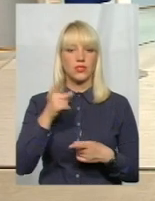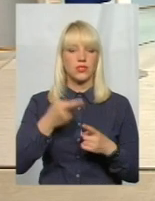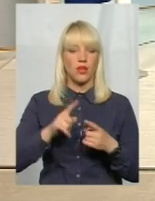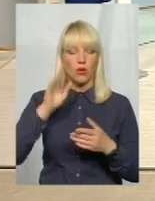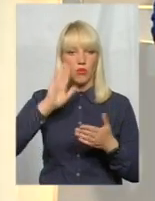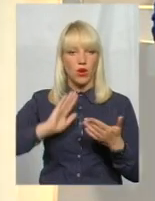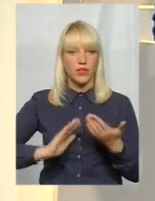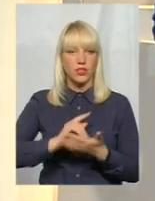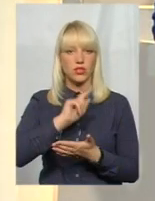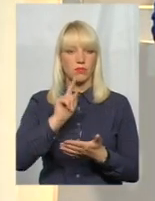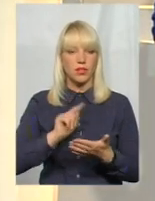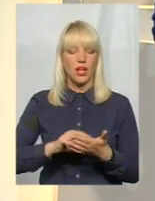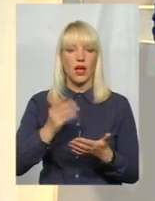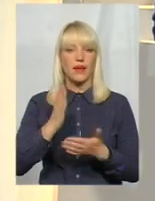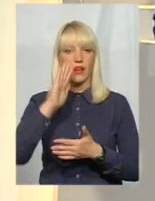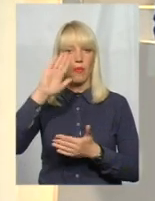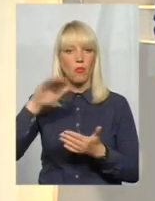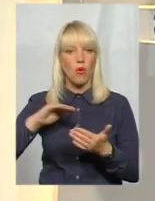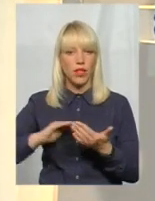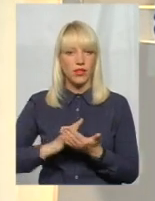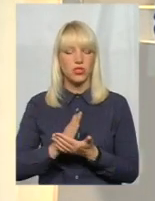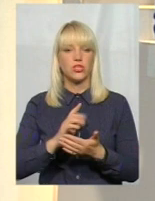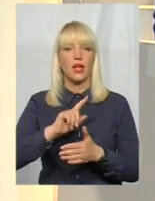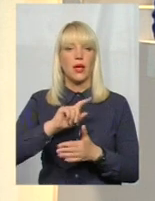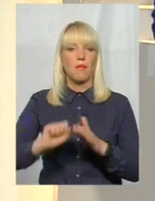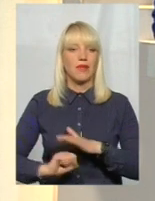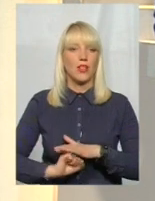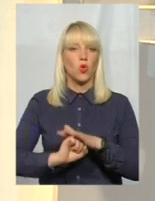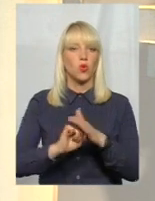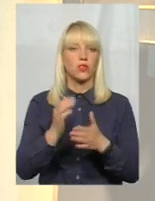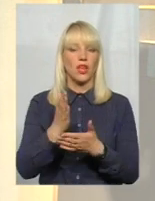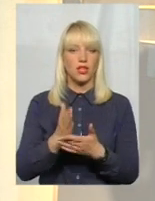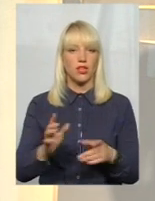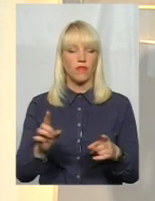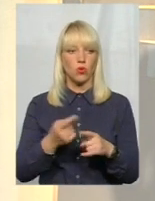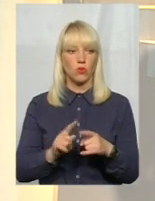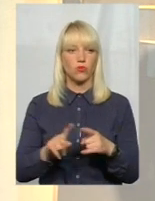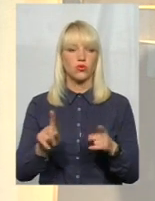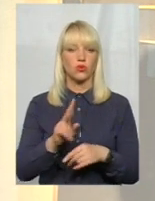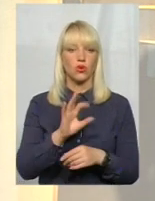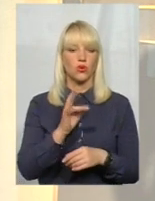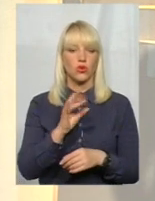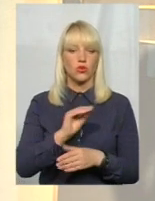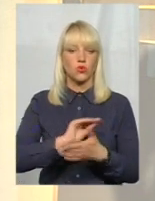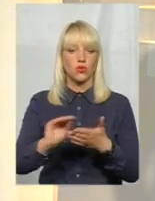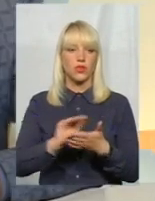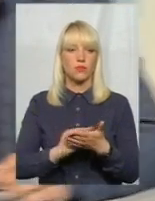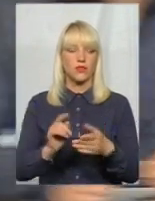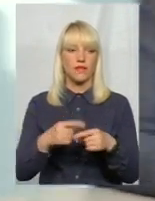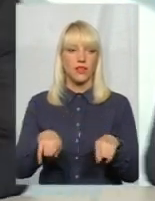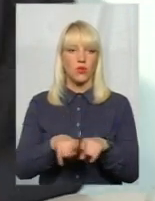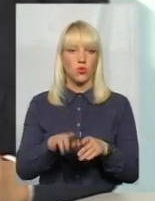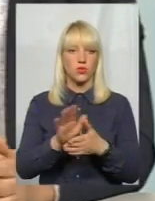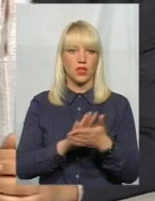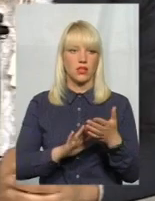А яке політичне підґрунтя є у тому, що Олександр Коренєчук написав заяву? Ну, чутки